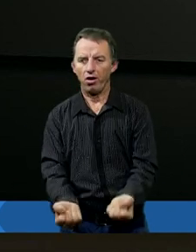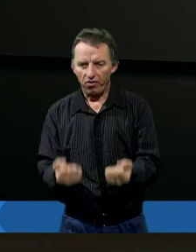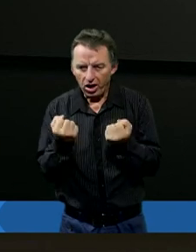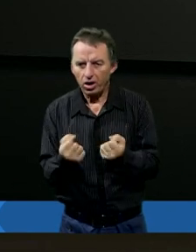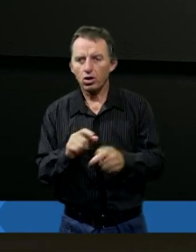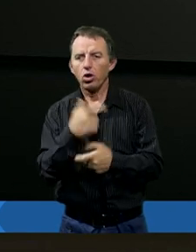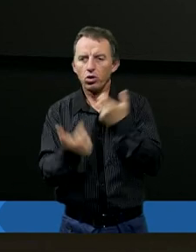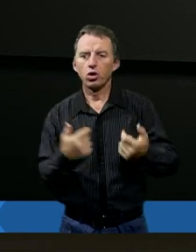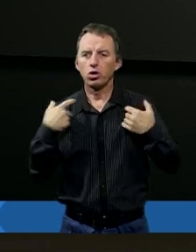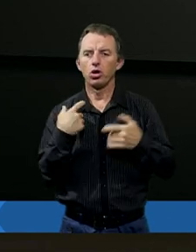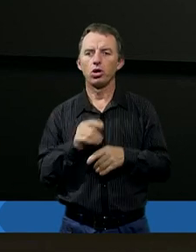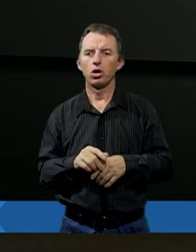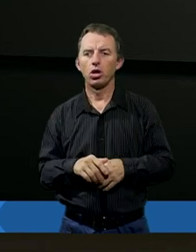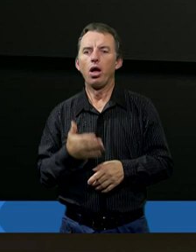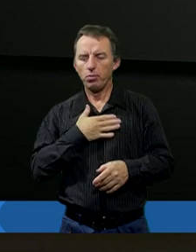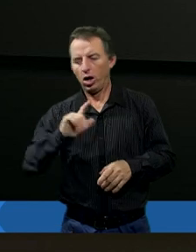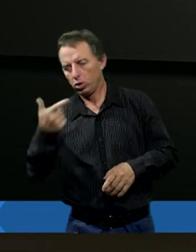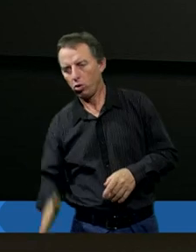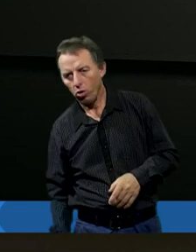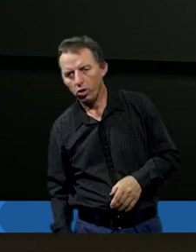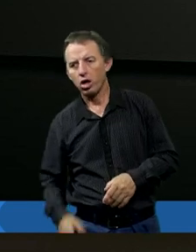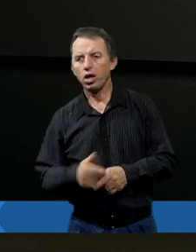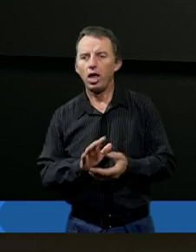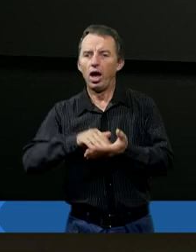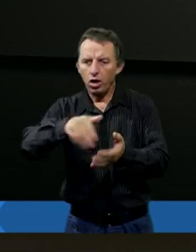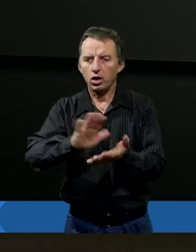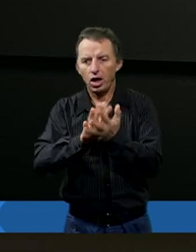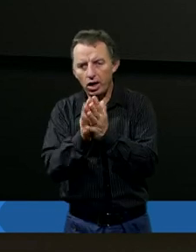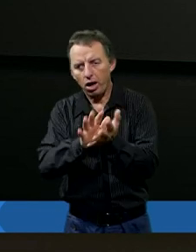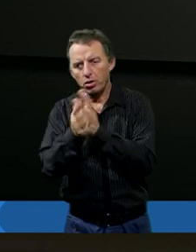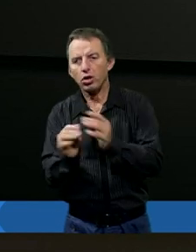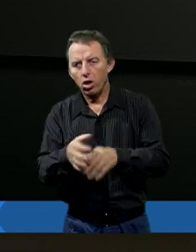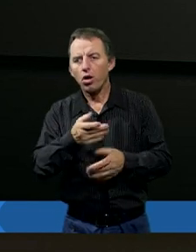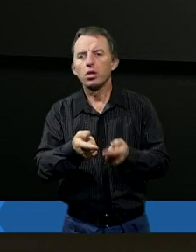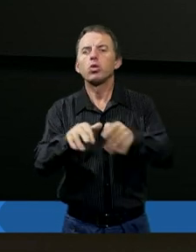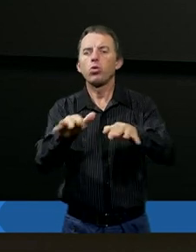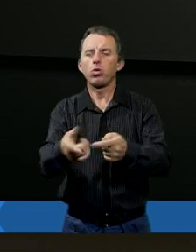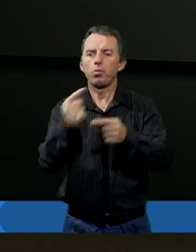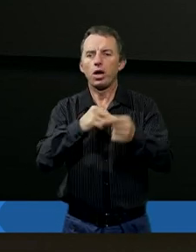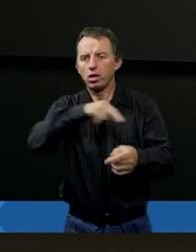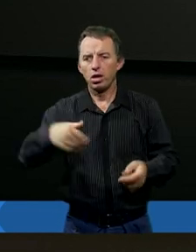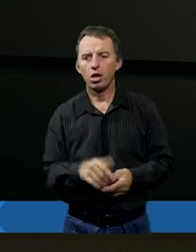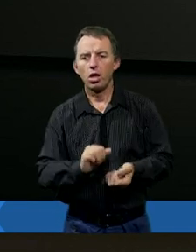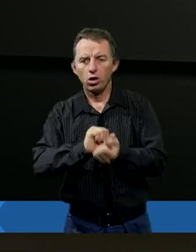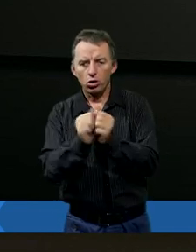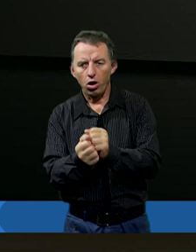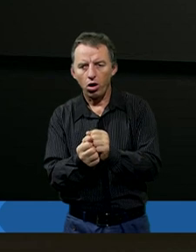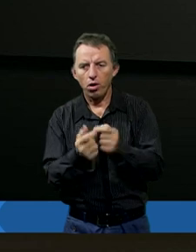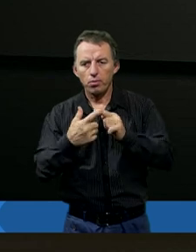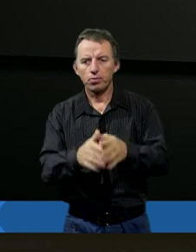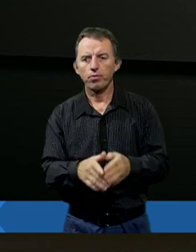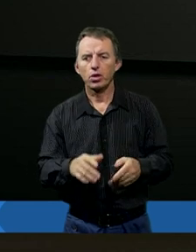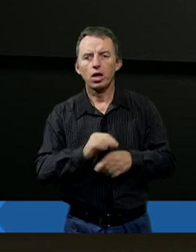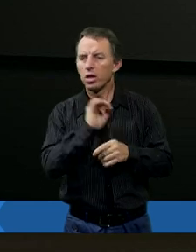poradziła sobie z tą sytuacją, przecież żyje, przecież ma drugą nogę, ma rehabilitację, przecież jeszcze tyle przed nią, a są momenty, że sobie